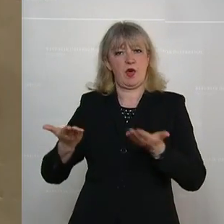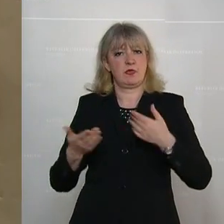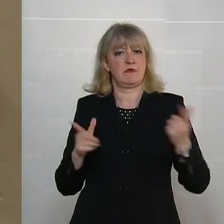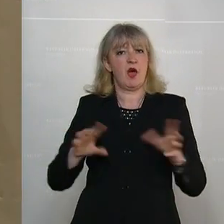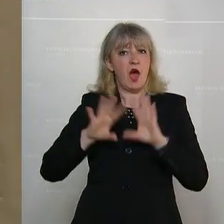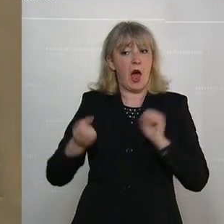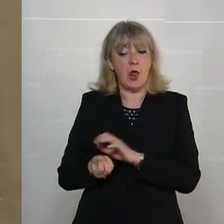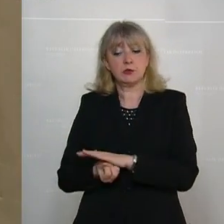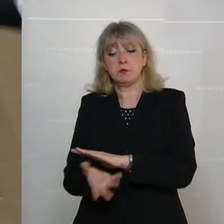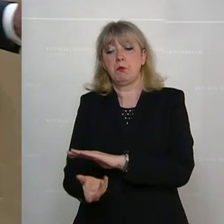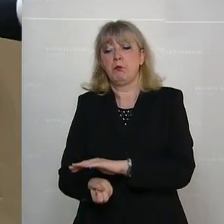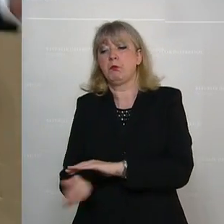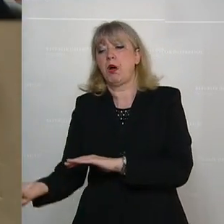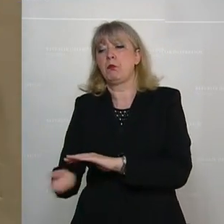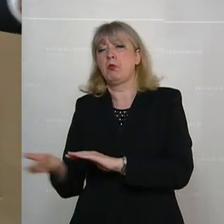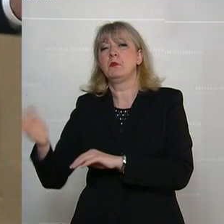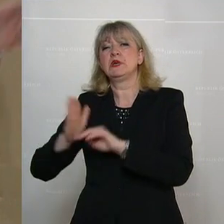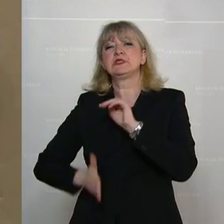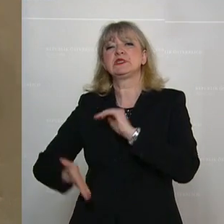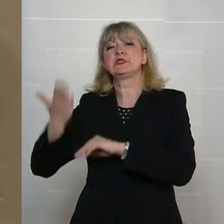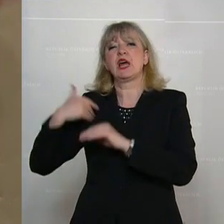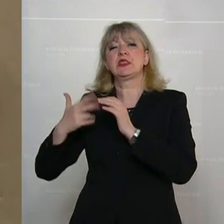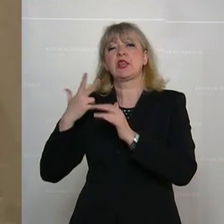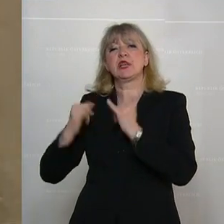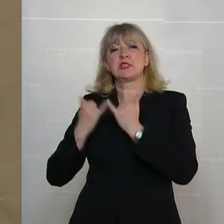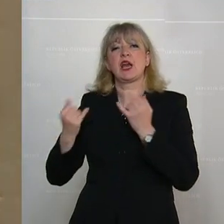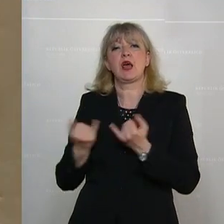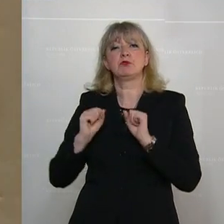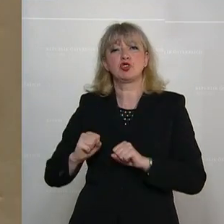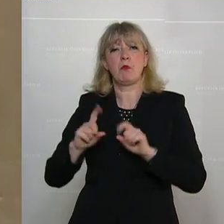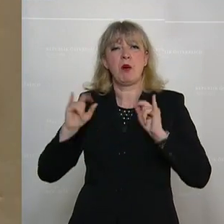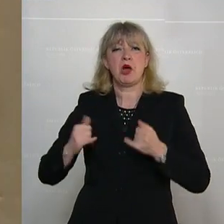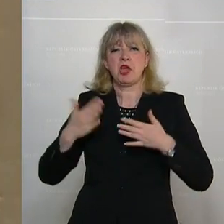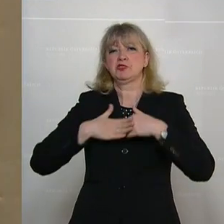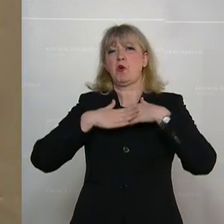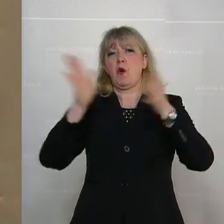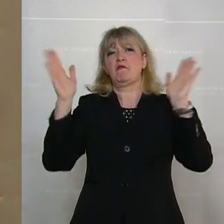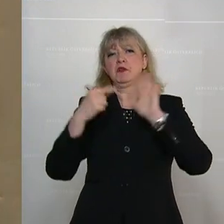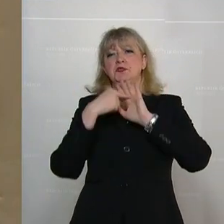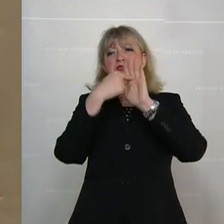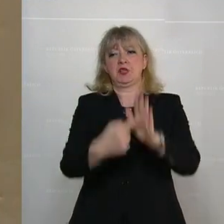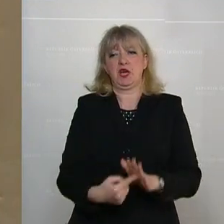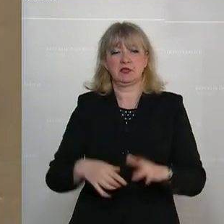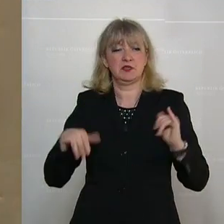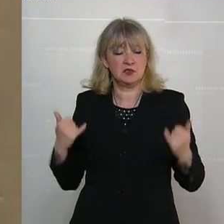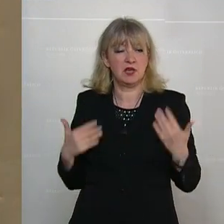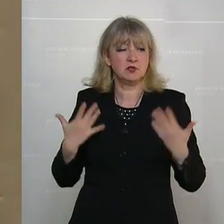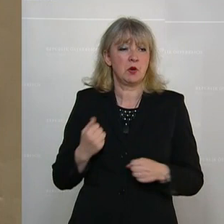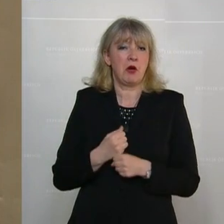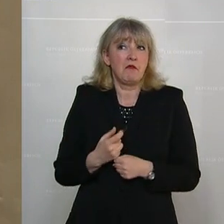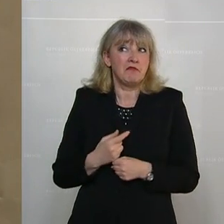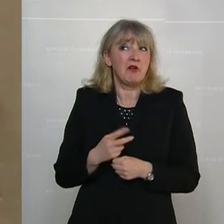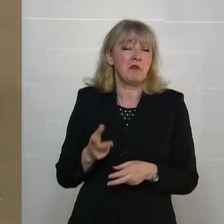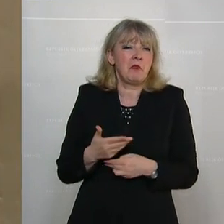alles zuzuschanzen, wie seit 30 Jahren immer geübt. Nur jetzt hat man es ungeniert gemacht. Oder jetzt hat man es so gemacht, weil keiner